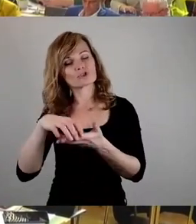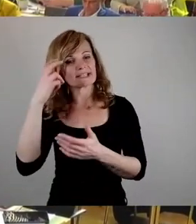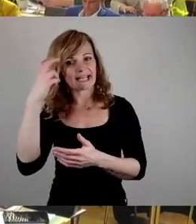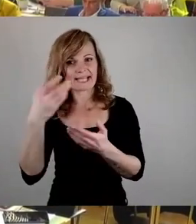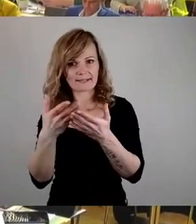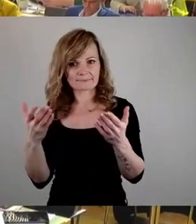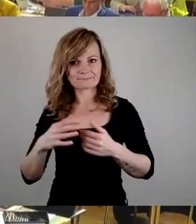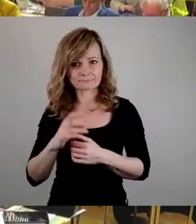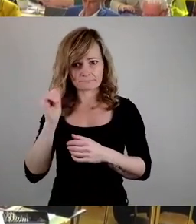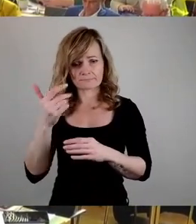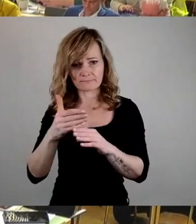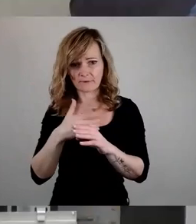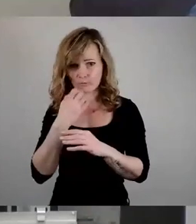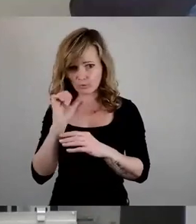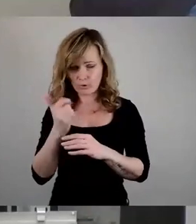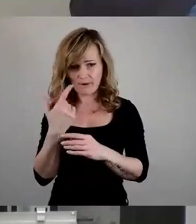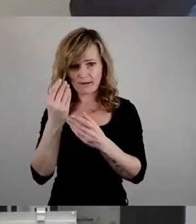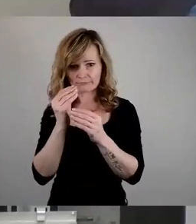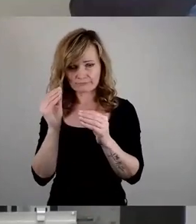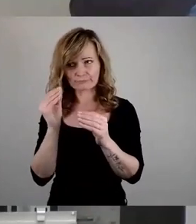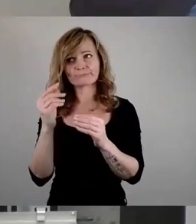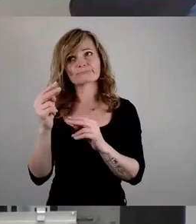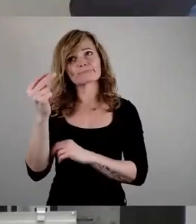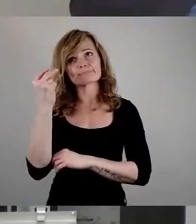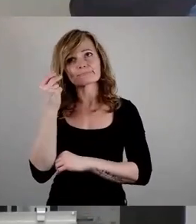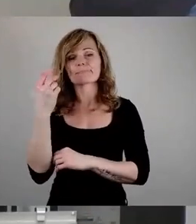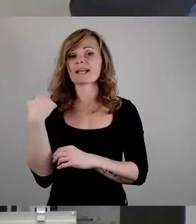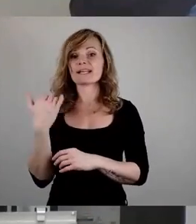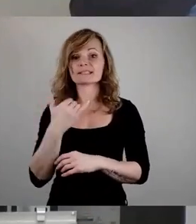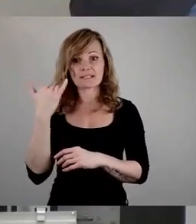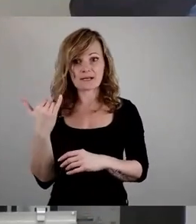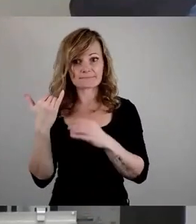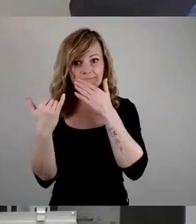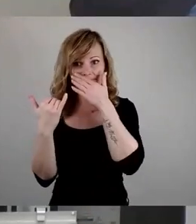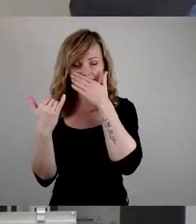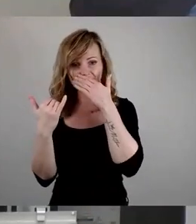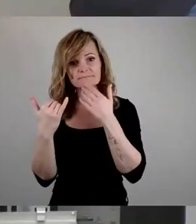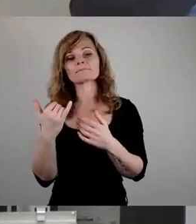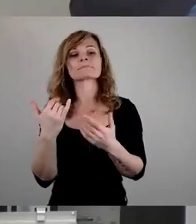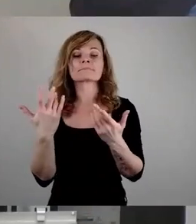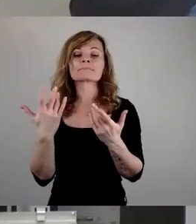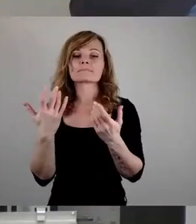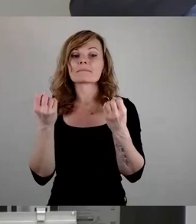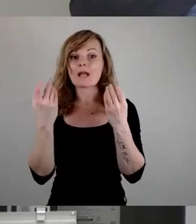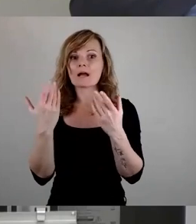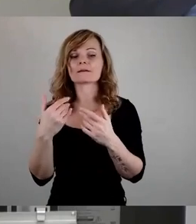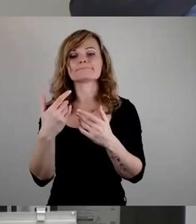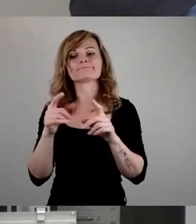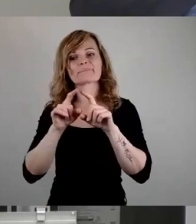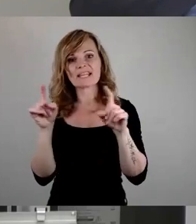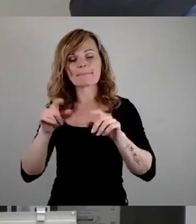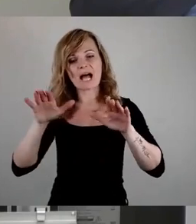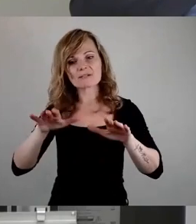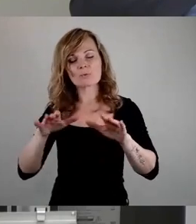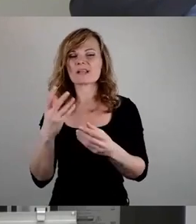möchte ich gern noch mal den Blick ins letzte Jahr werfen, denn bei aller Emotionalität, beim Thema Asyl, bei allen